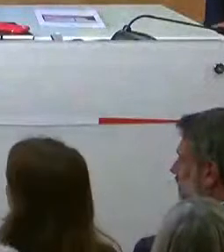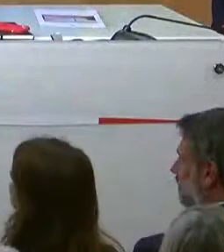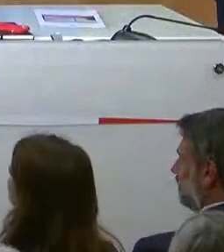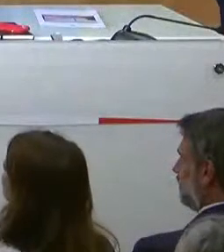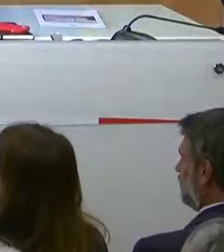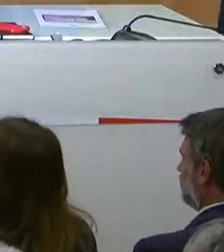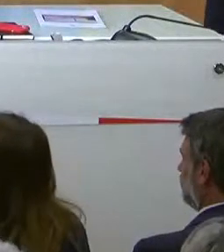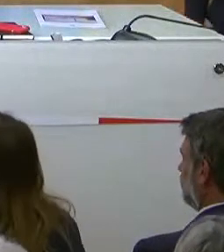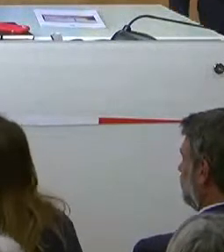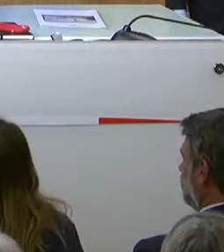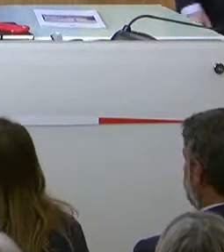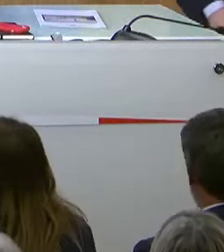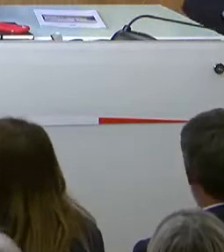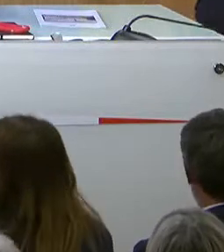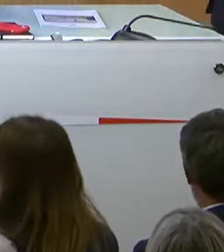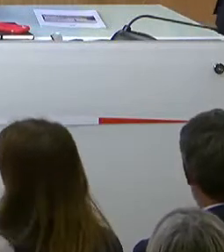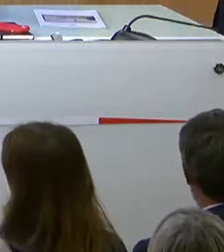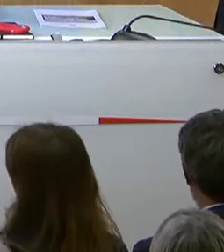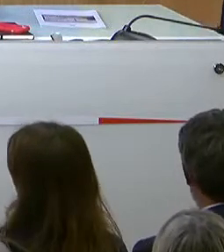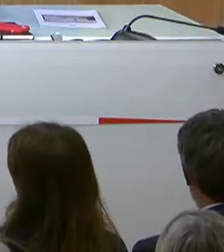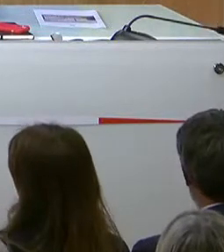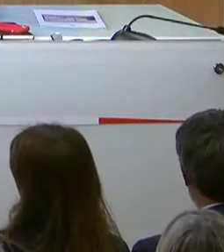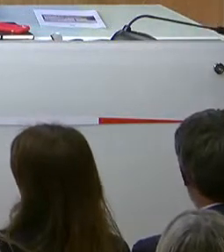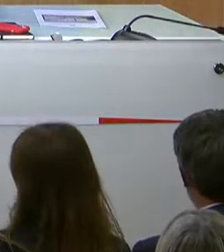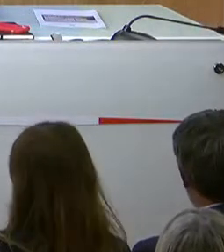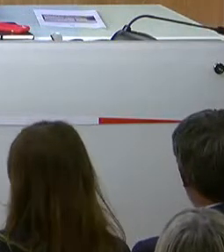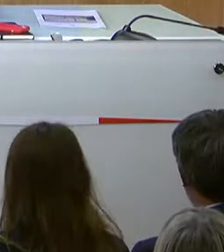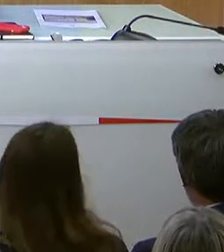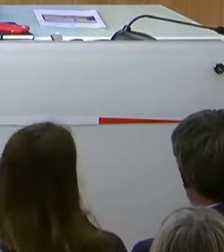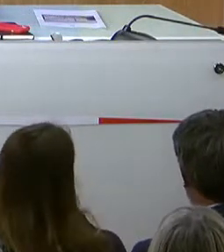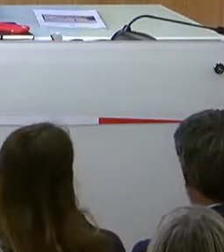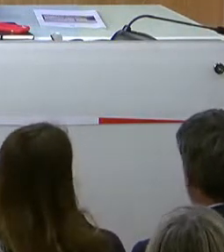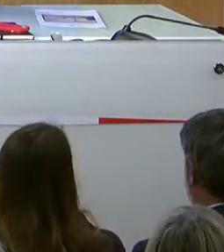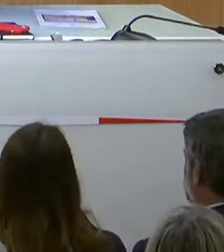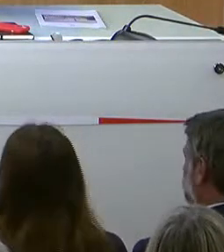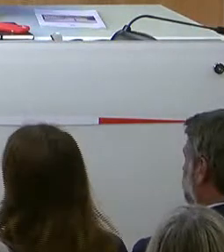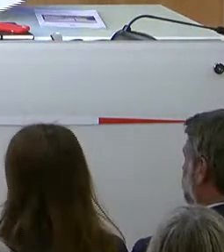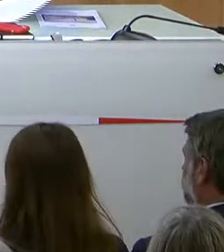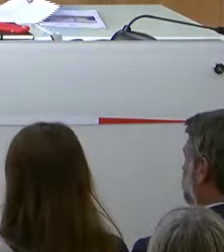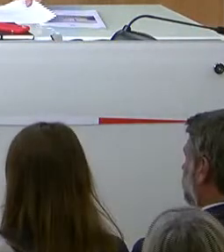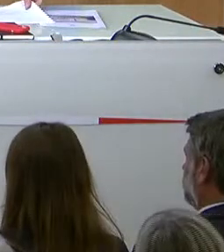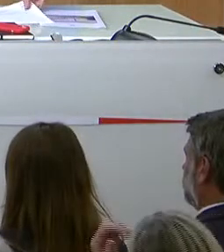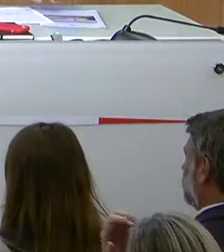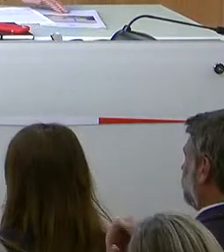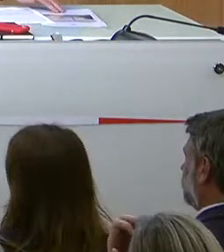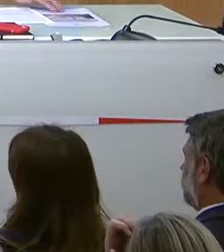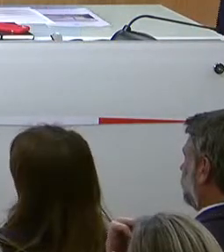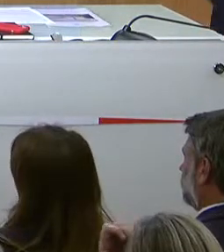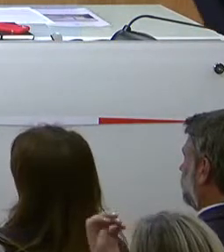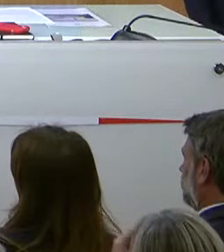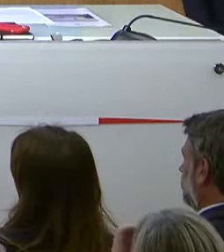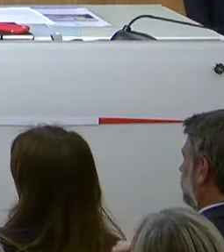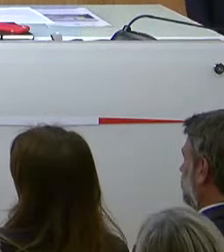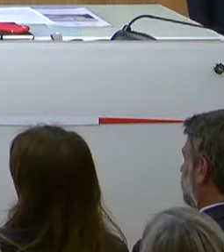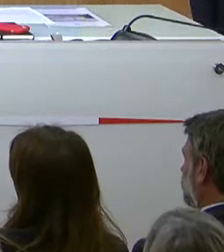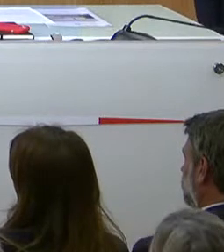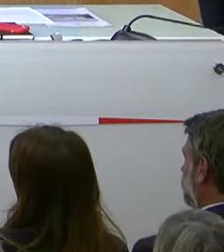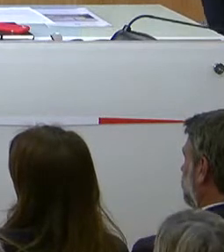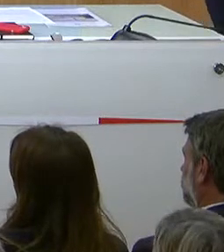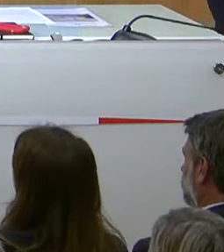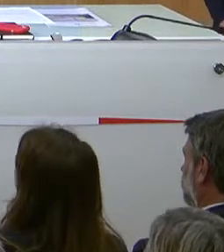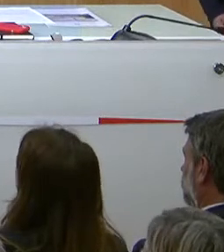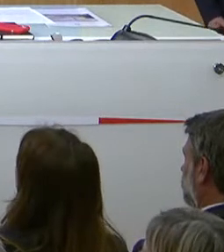Il Consiglio dei Ministri si è appena concluso, sono state adottate alcune importanti